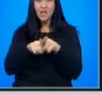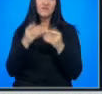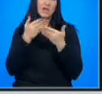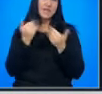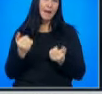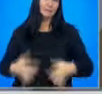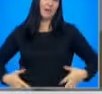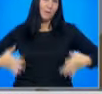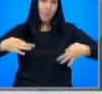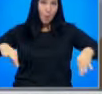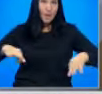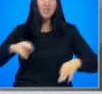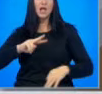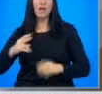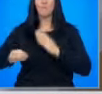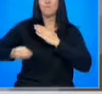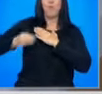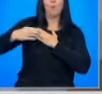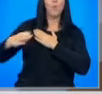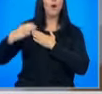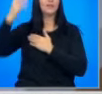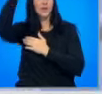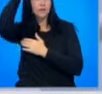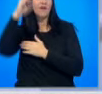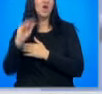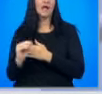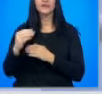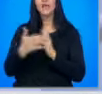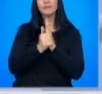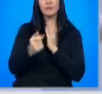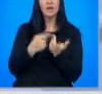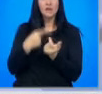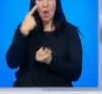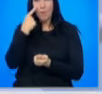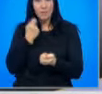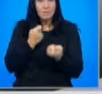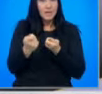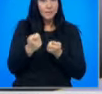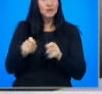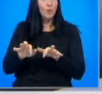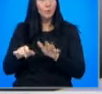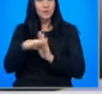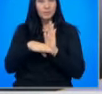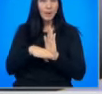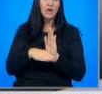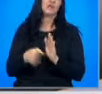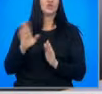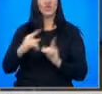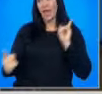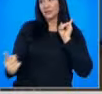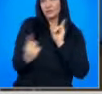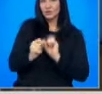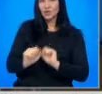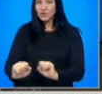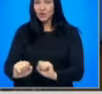Няма за по-бедни или за по-богати държави, казват експертите. А всеки опит за манипулация на софтуера би срещнал защита.